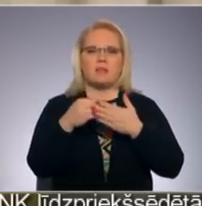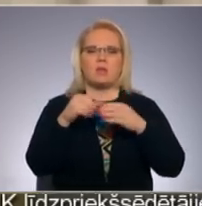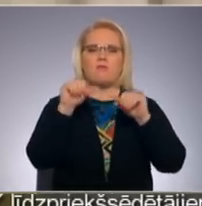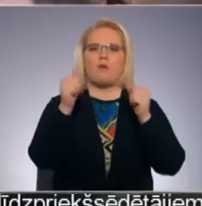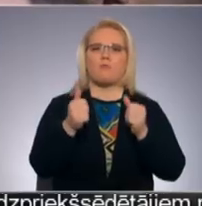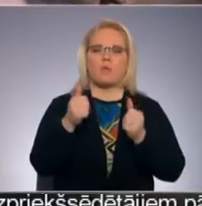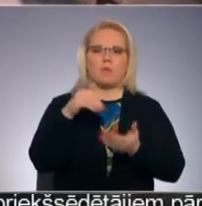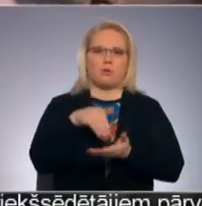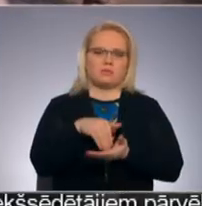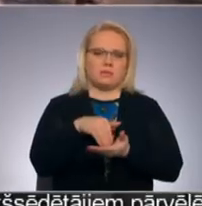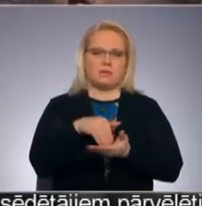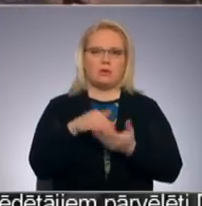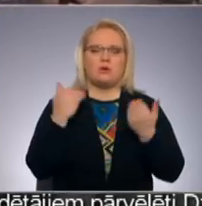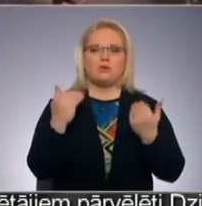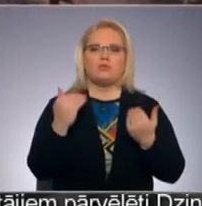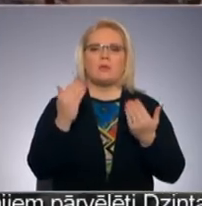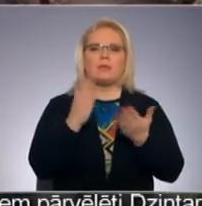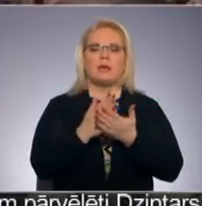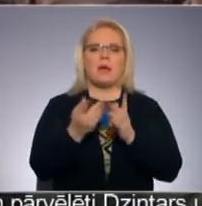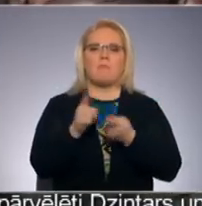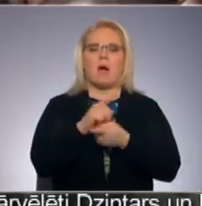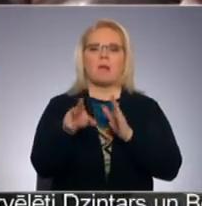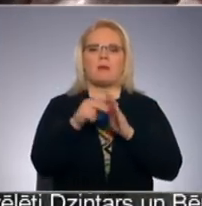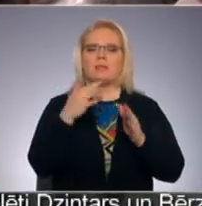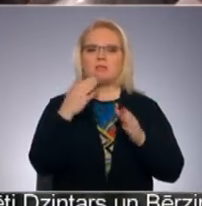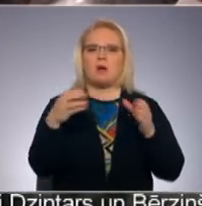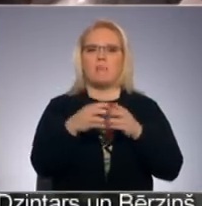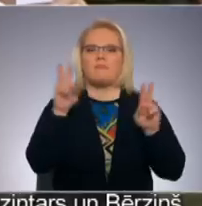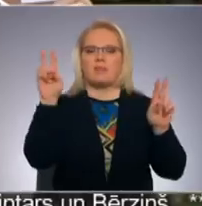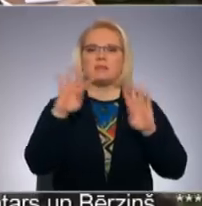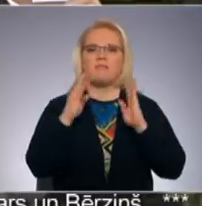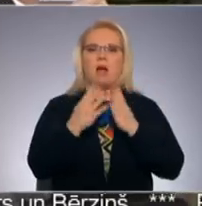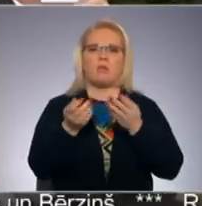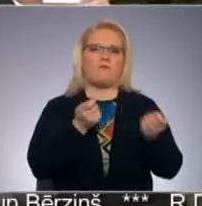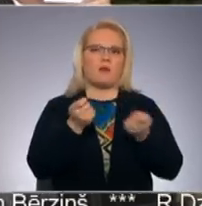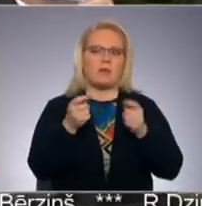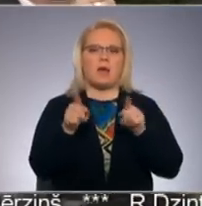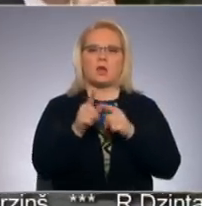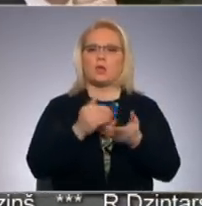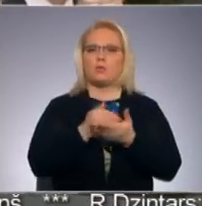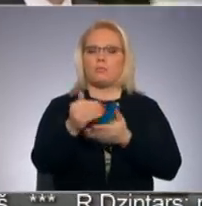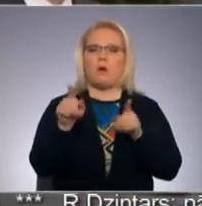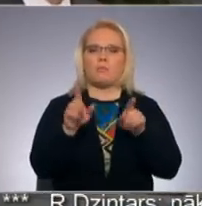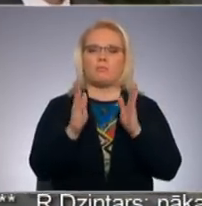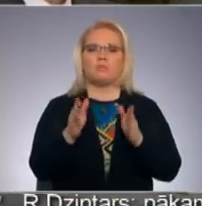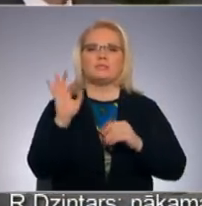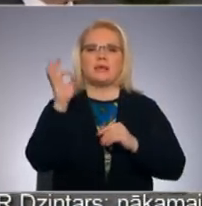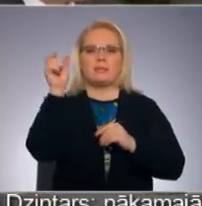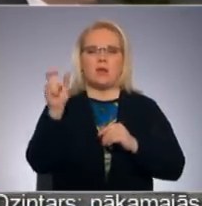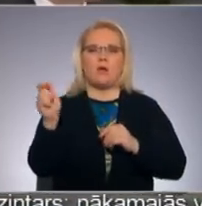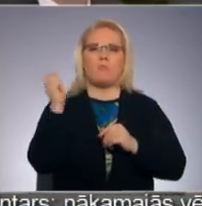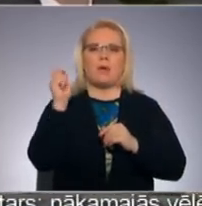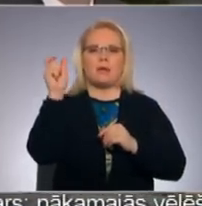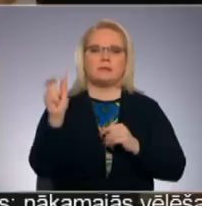pozīciju. Šodien tika pārvēlēta arī Nacionālās afvienības valda un vadība, kas arī turpmāk būs rāvi dzintē un gaida